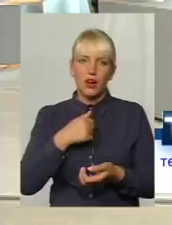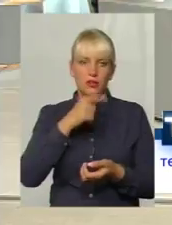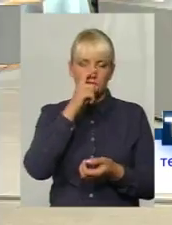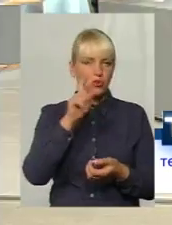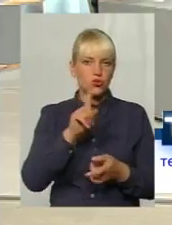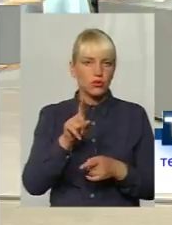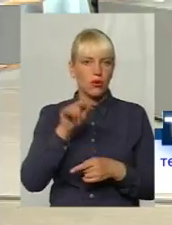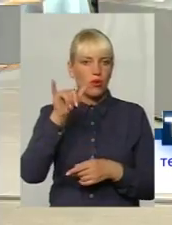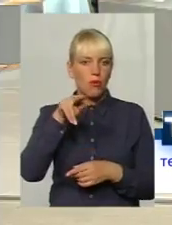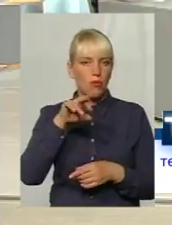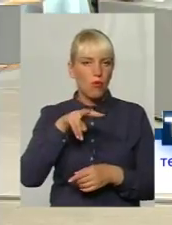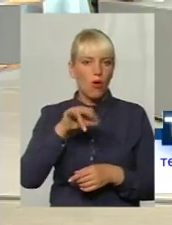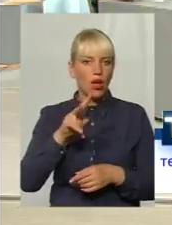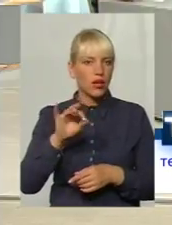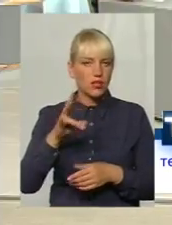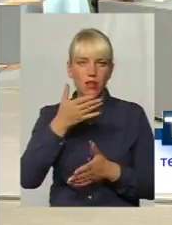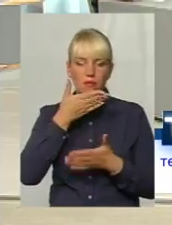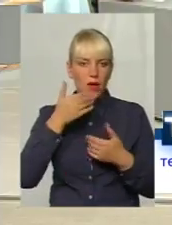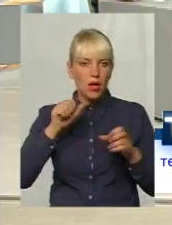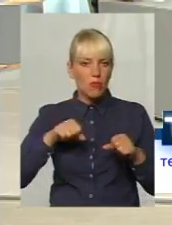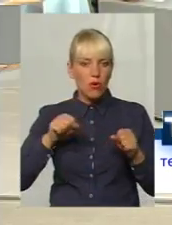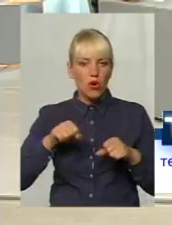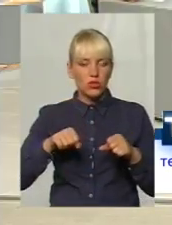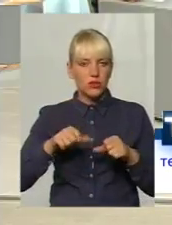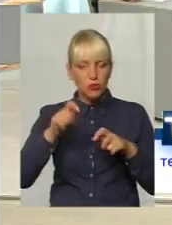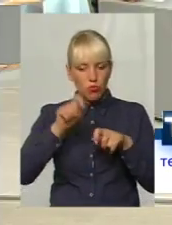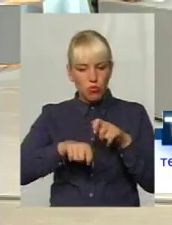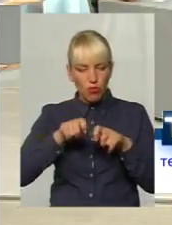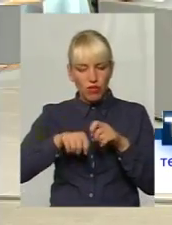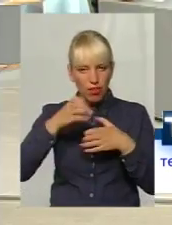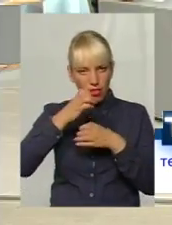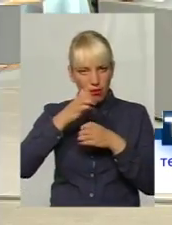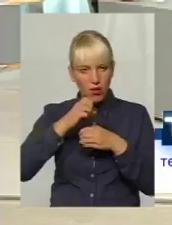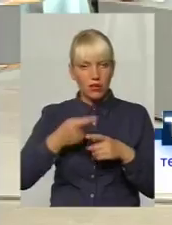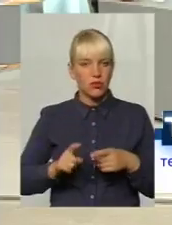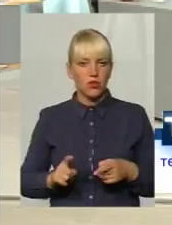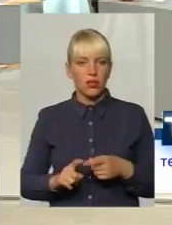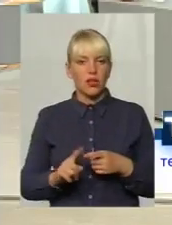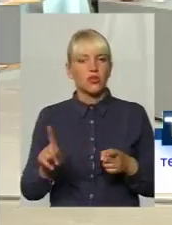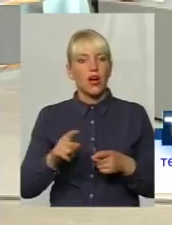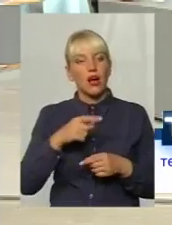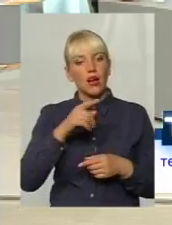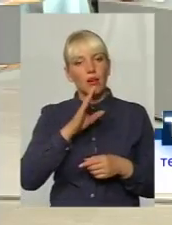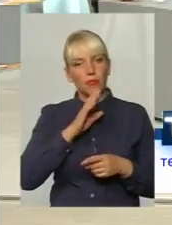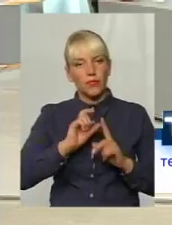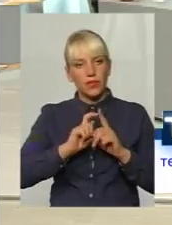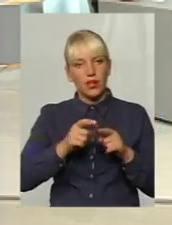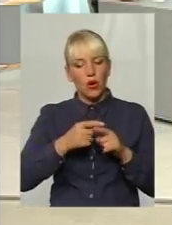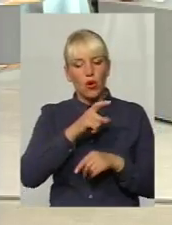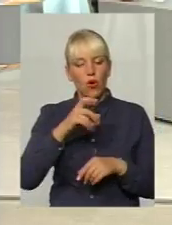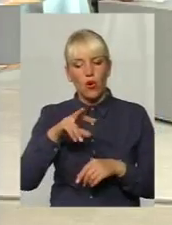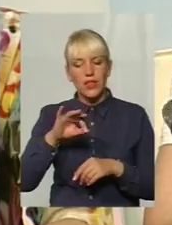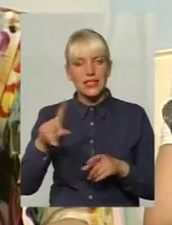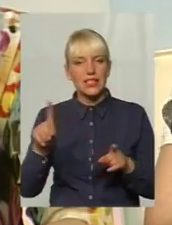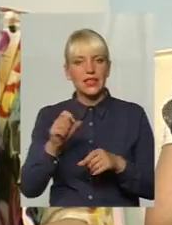технічної можливості? Взагалі. Це дороговартісний принцип. Це такий, ви знаєте, холістерин, який робиться в